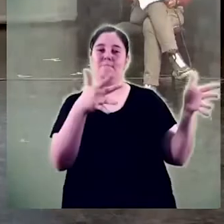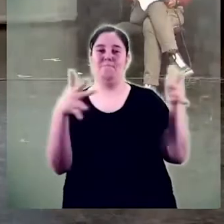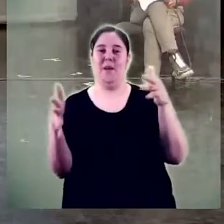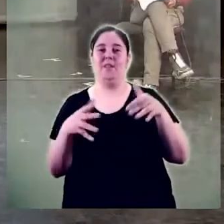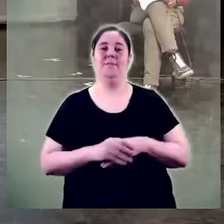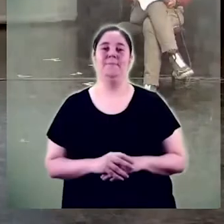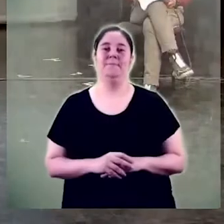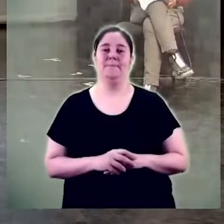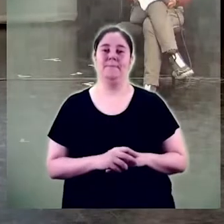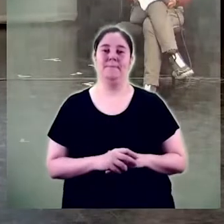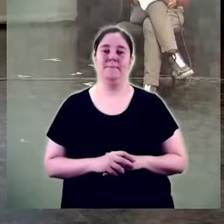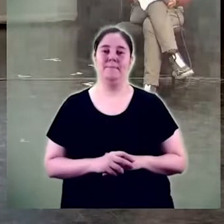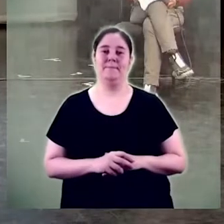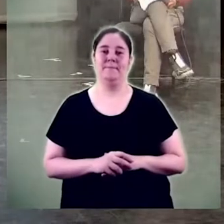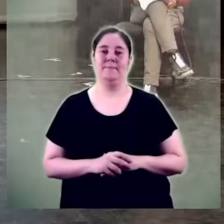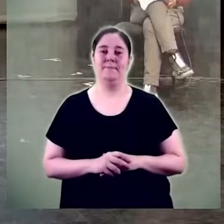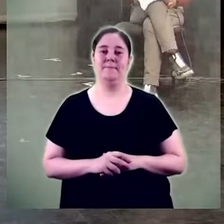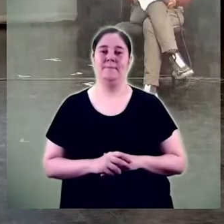Quan vulguis, Maria.